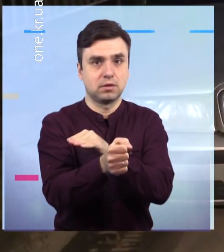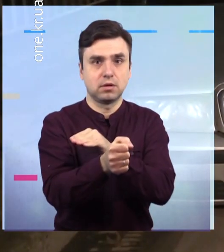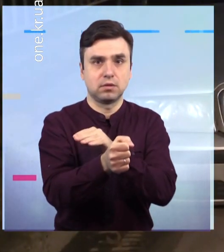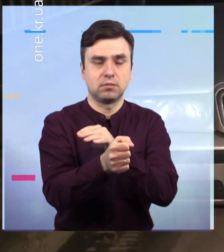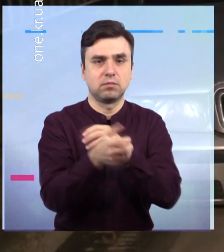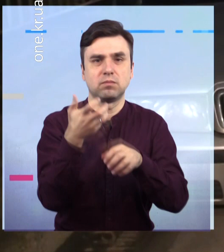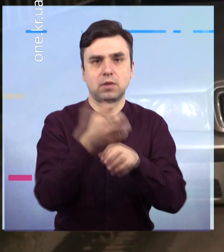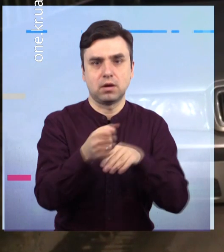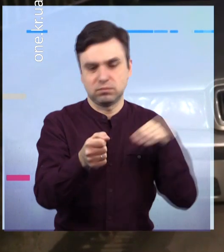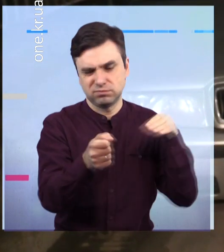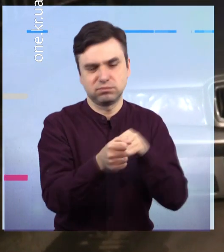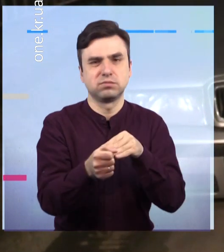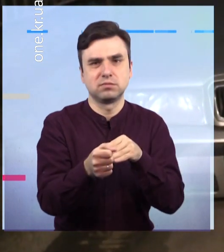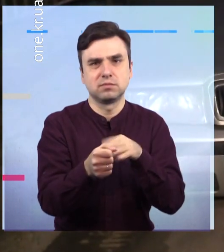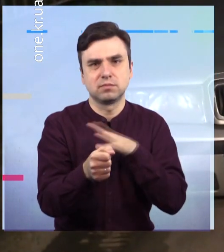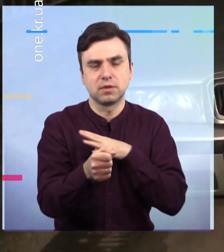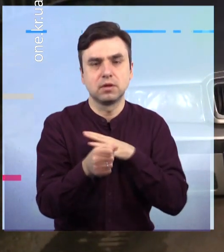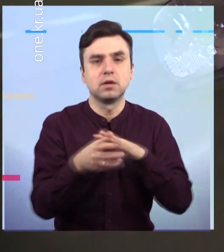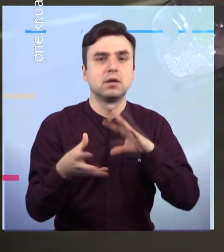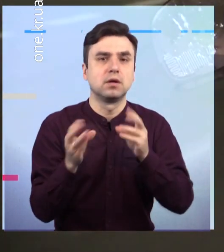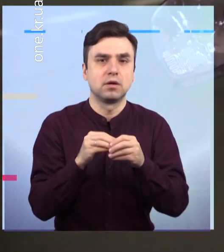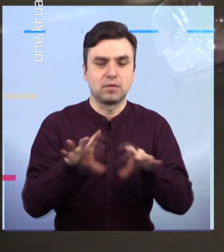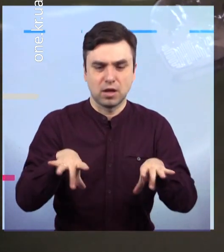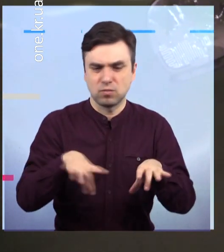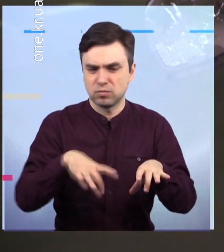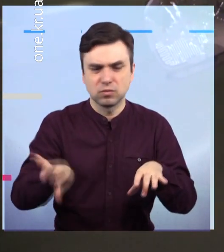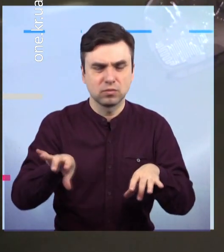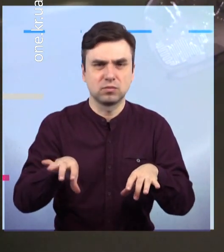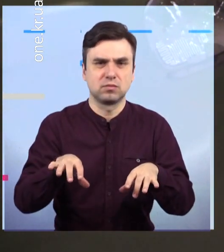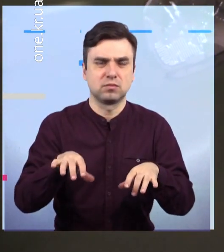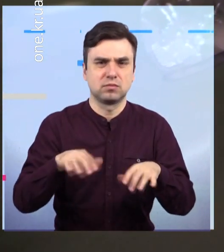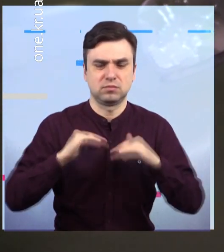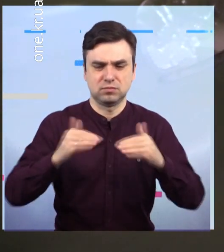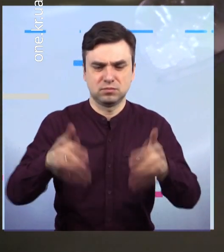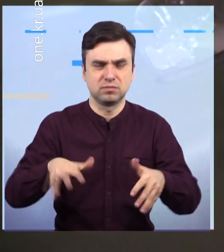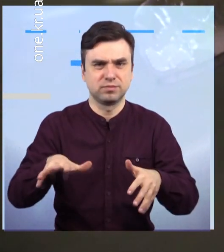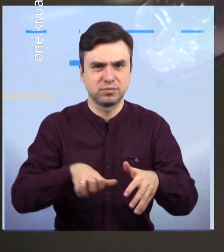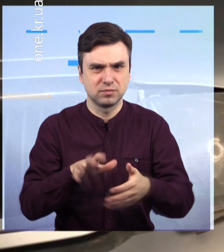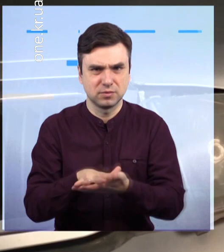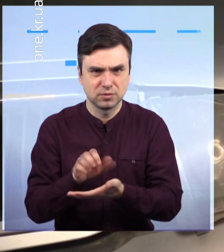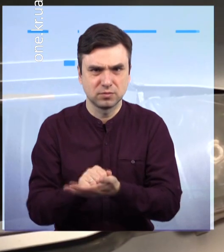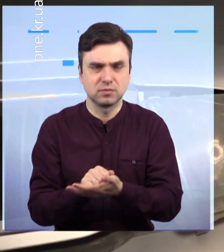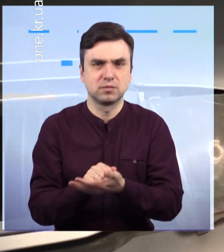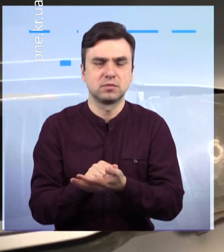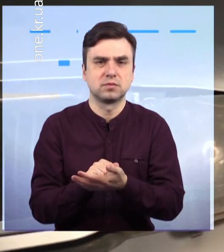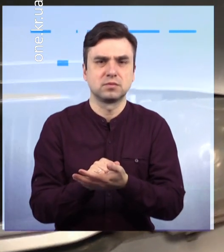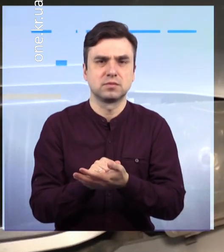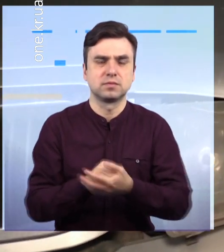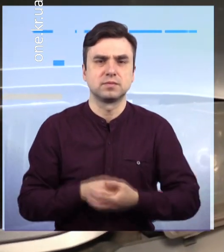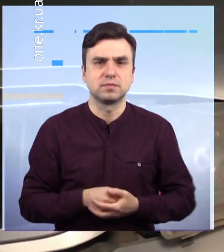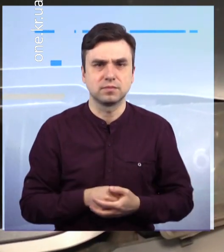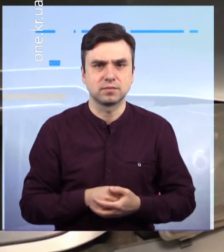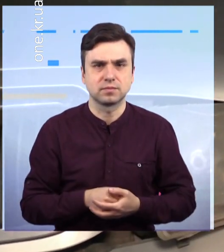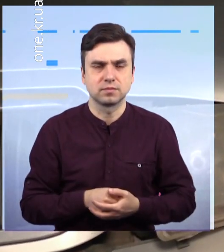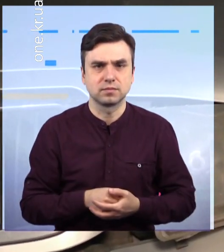шаленій швидкості. Ігноруючи сигнал зупинки, керманич «Шкоди» намагався об'їхати з правої сторони стоячий авто по